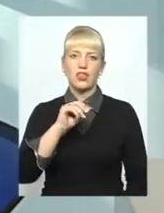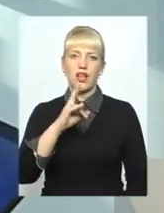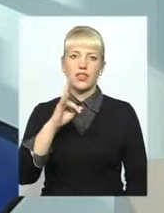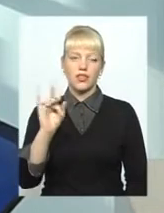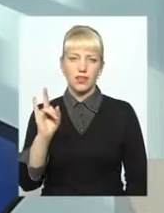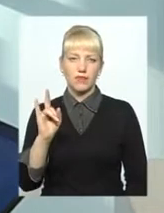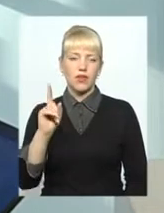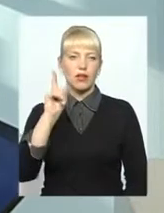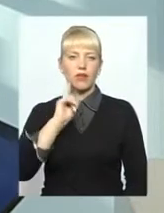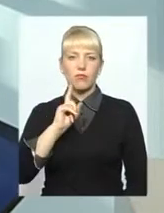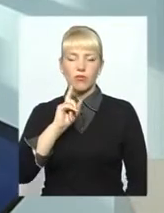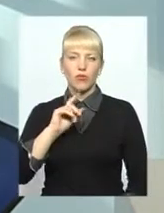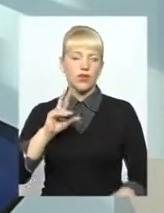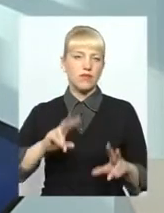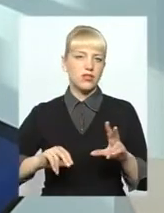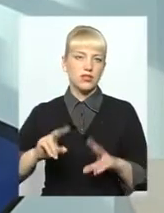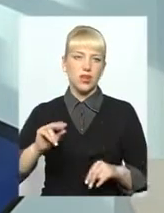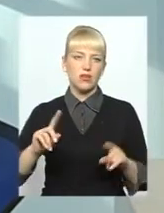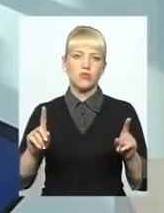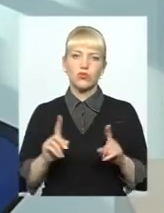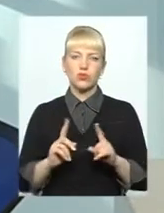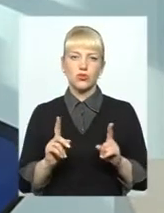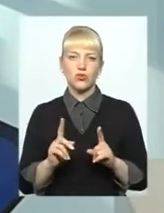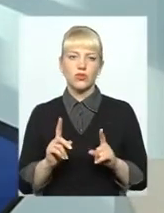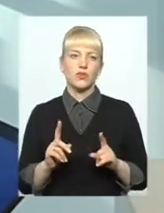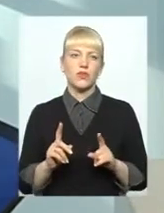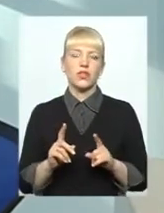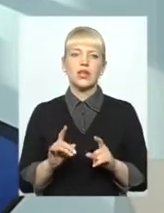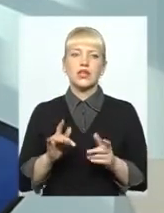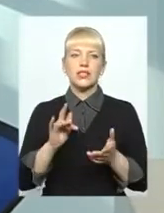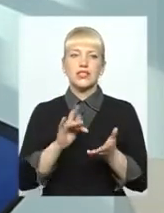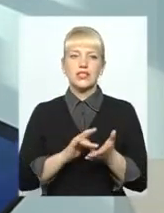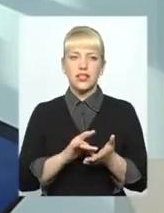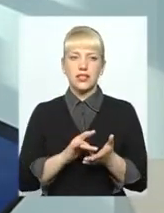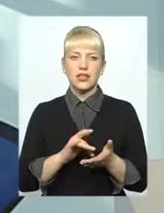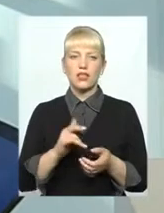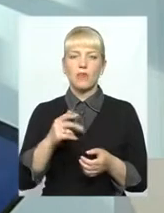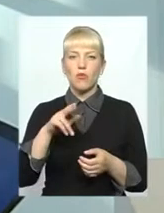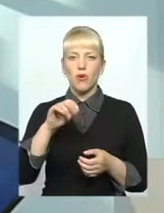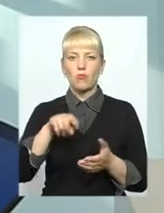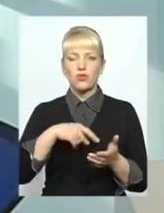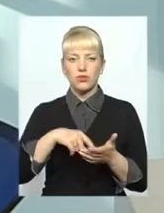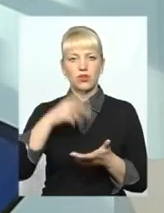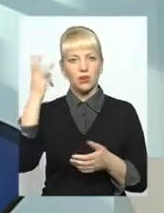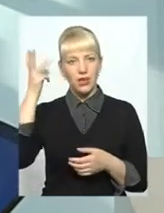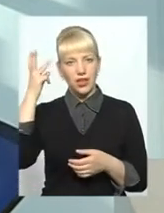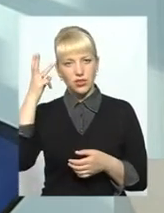Поки що рахуємо, що відносно центрів покриття міста Хмельницького